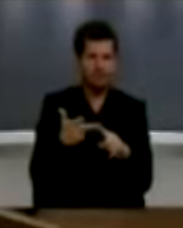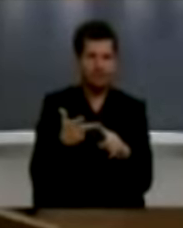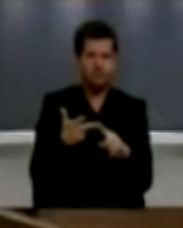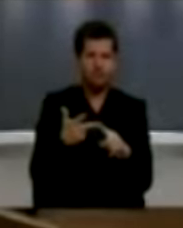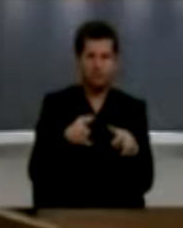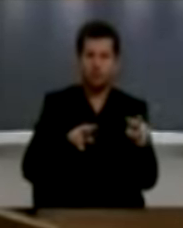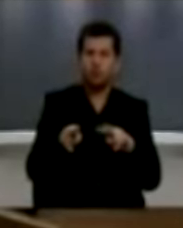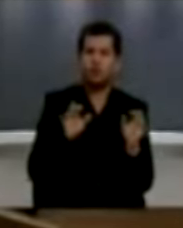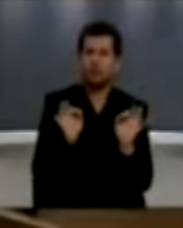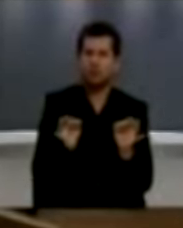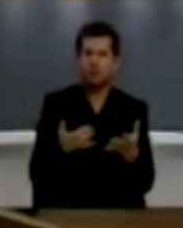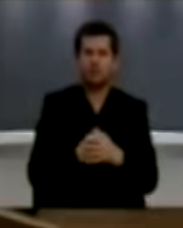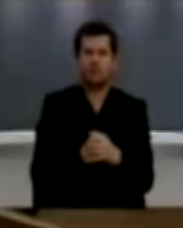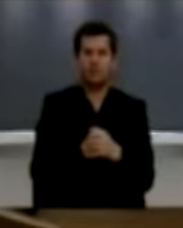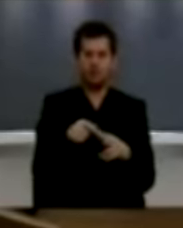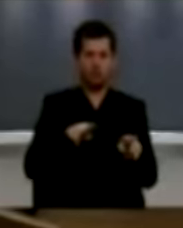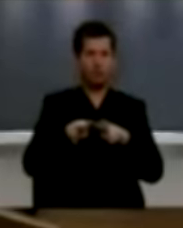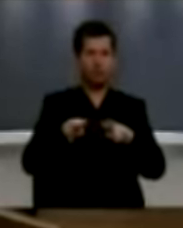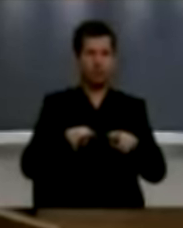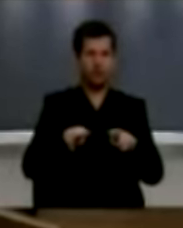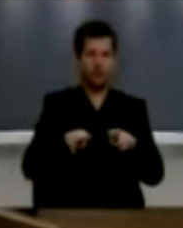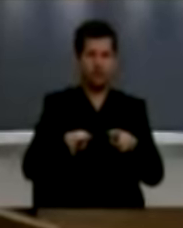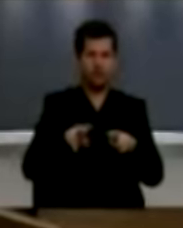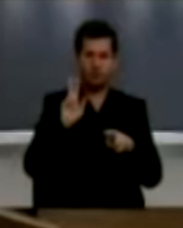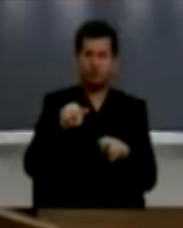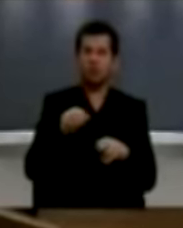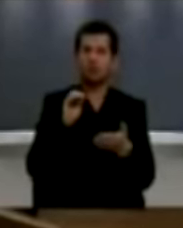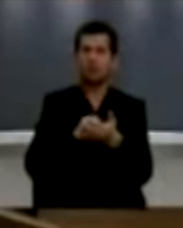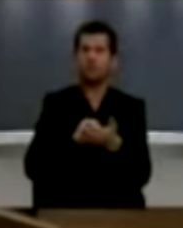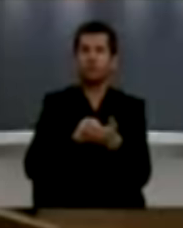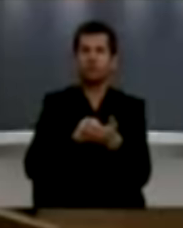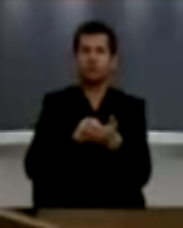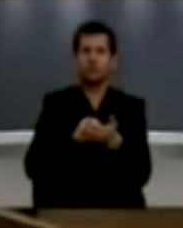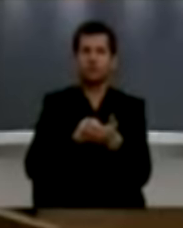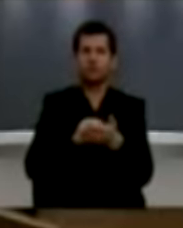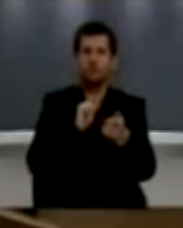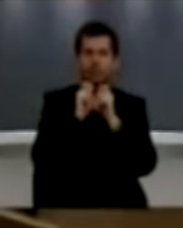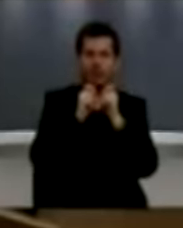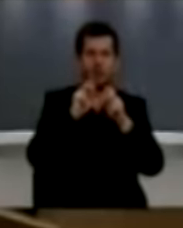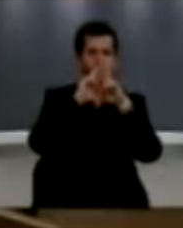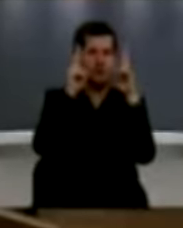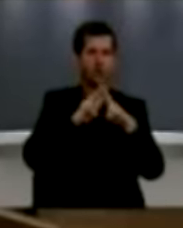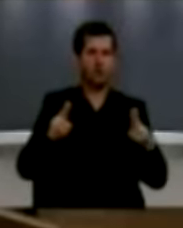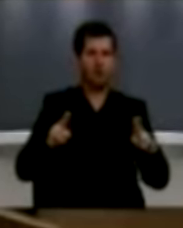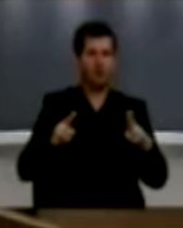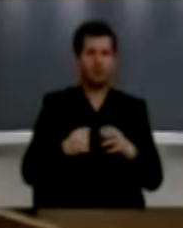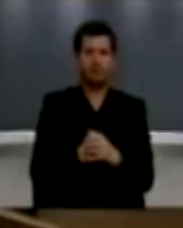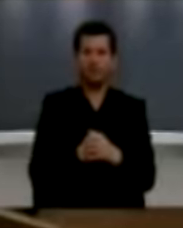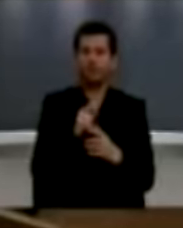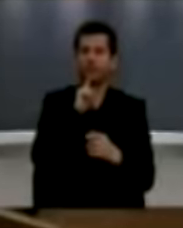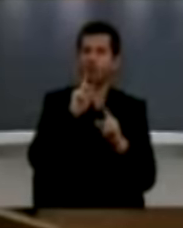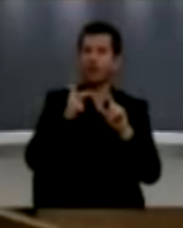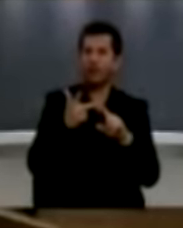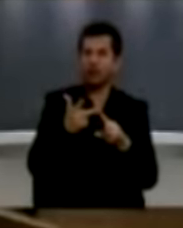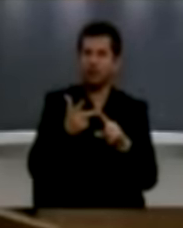gjykatën speciale. Kjo gjykatë mund të shkrujnë dërta tjera marveshja e ndërkomtare me palët e treta